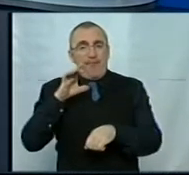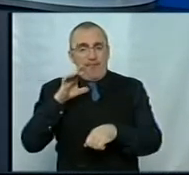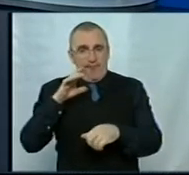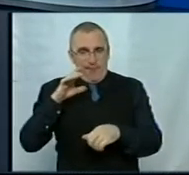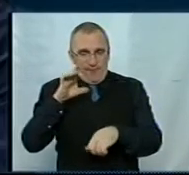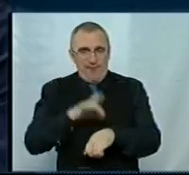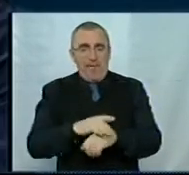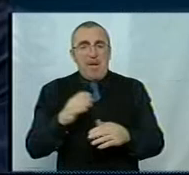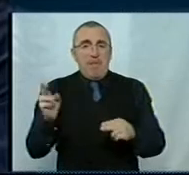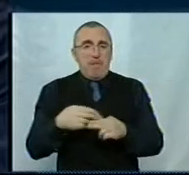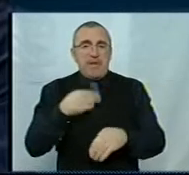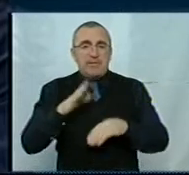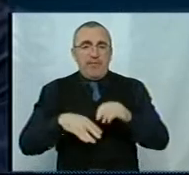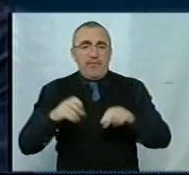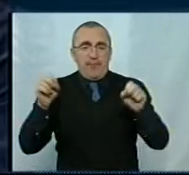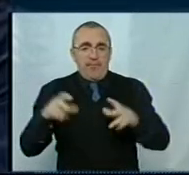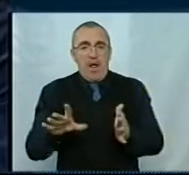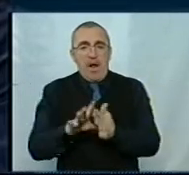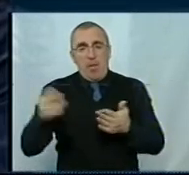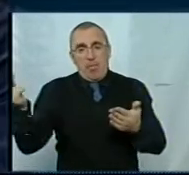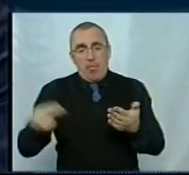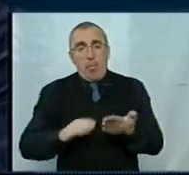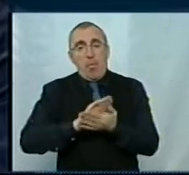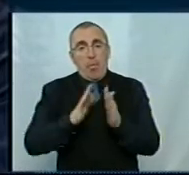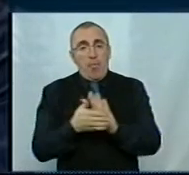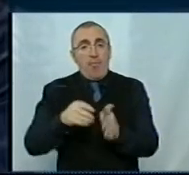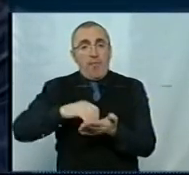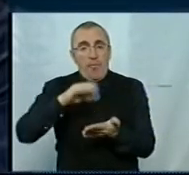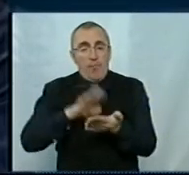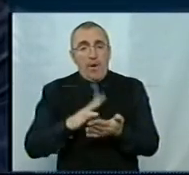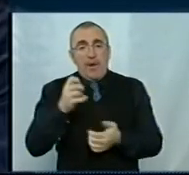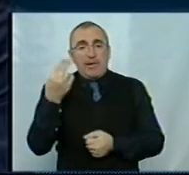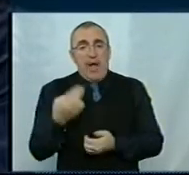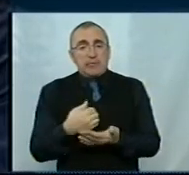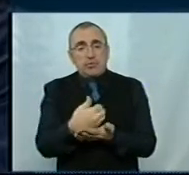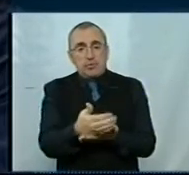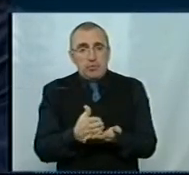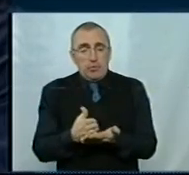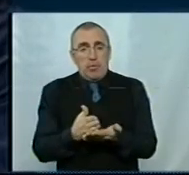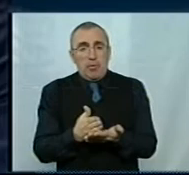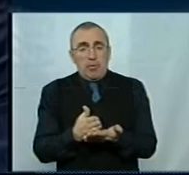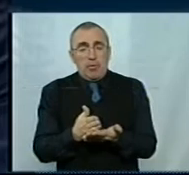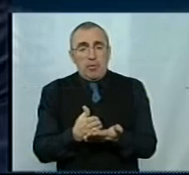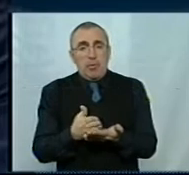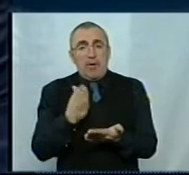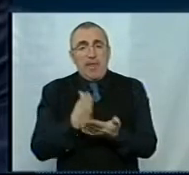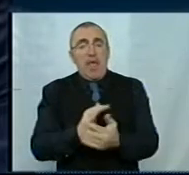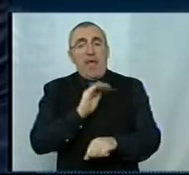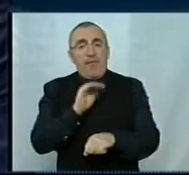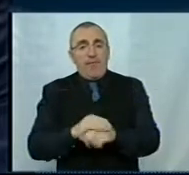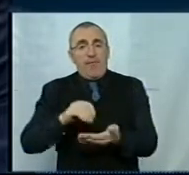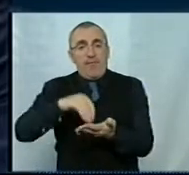кваліфікаційної електронної підпису. Тобто умовою реєстрації в Національній служби є просто факт